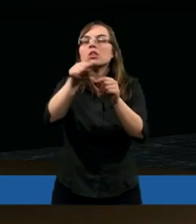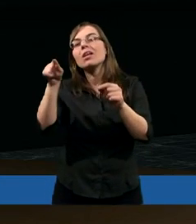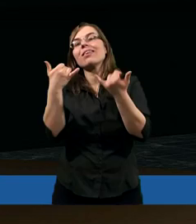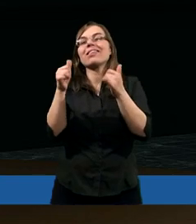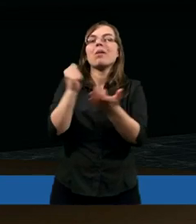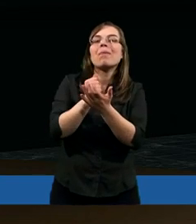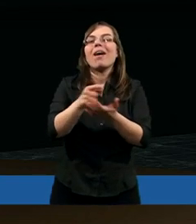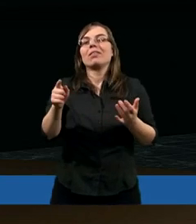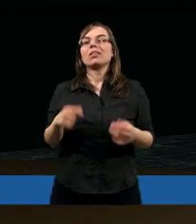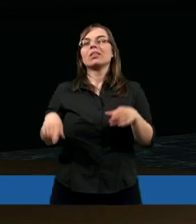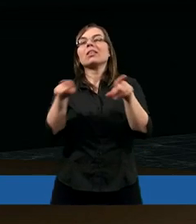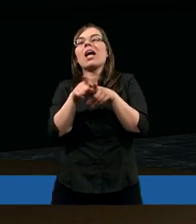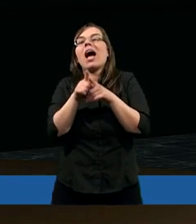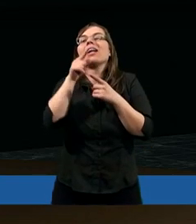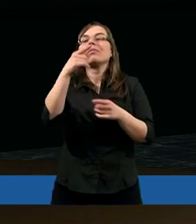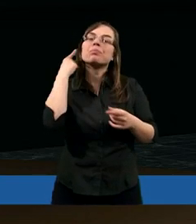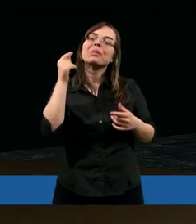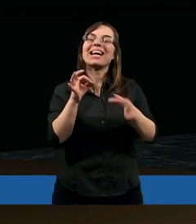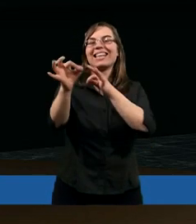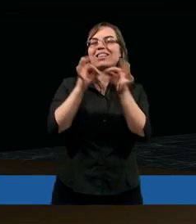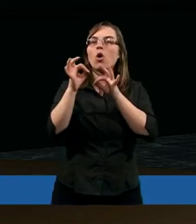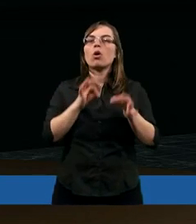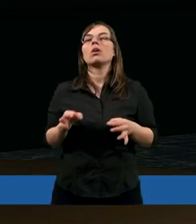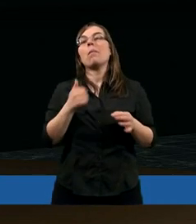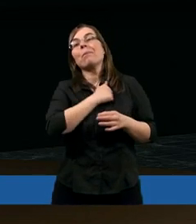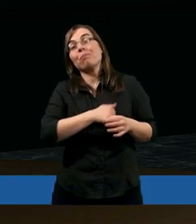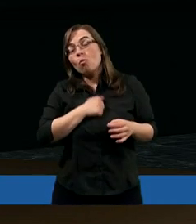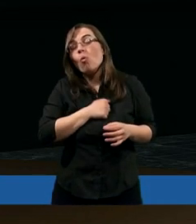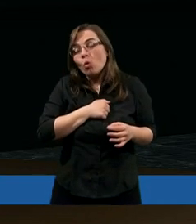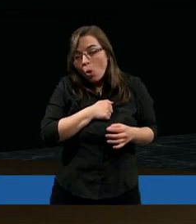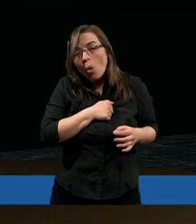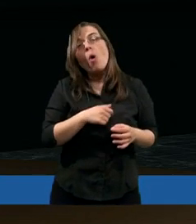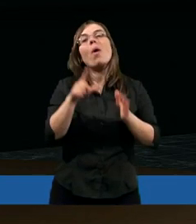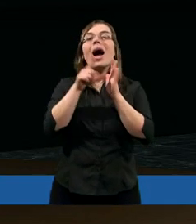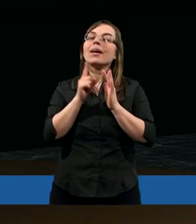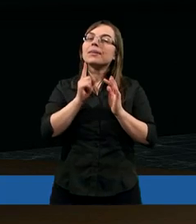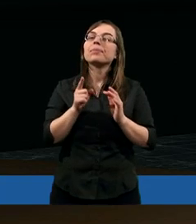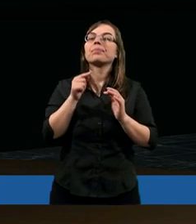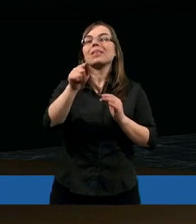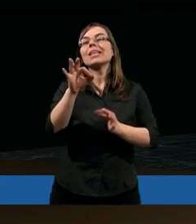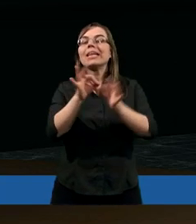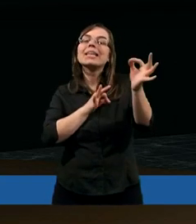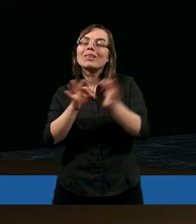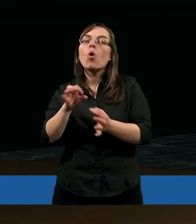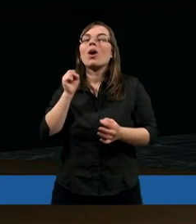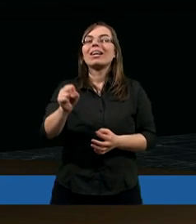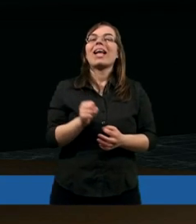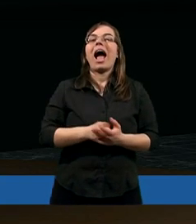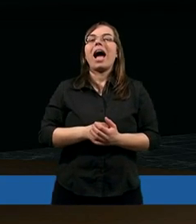I nie tak dawno nawet słyszałem taką historię przykrą i ta historia